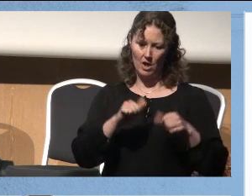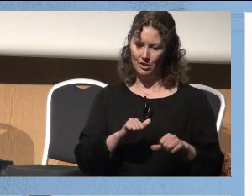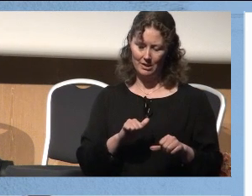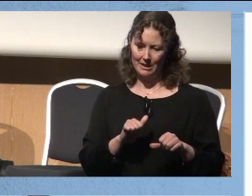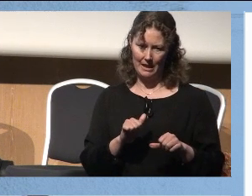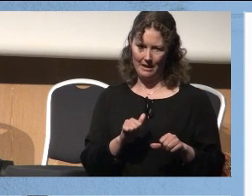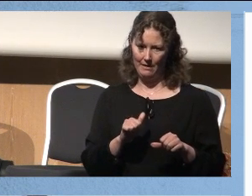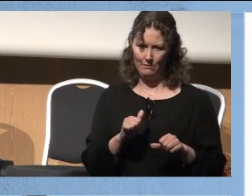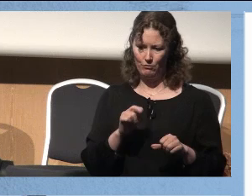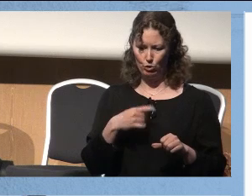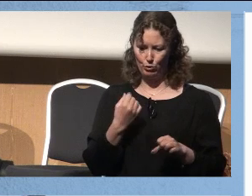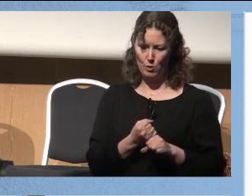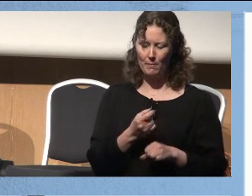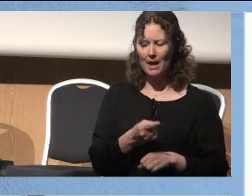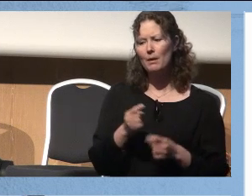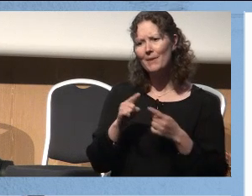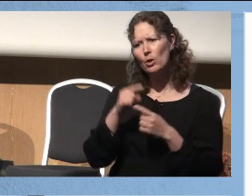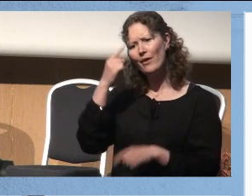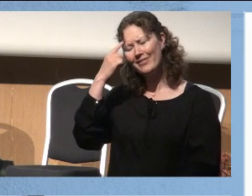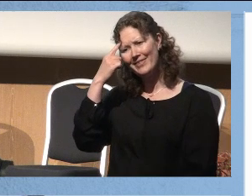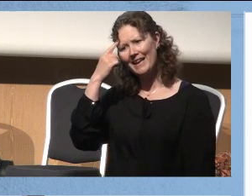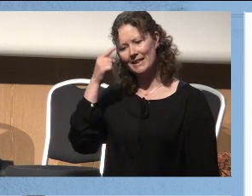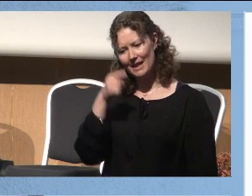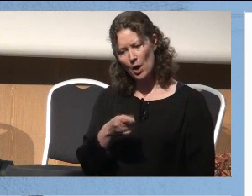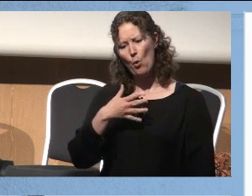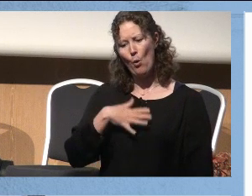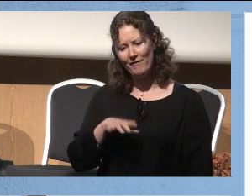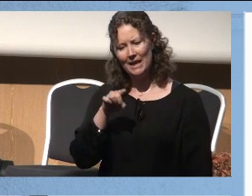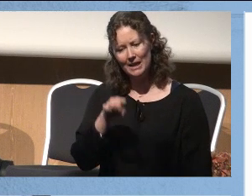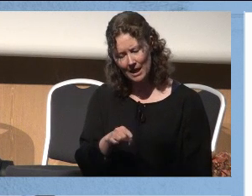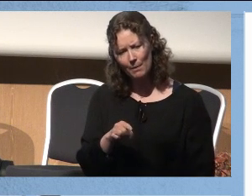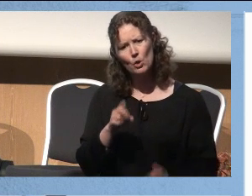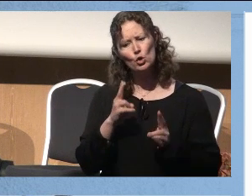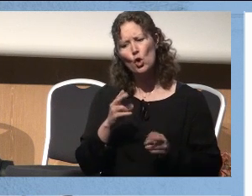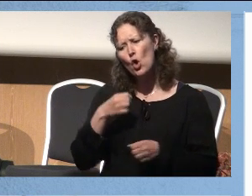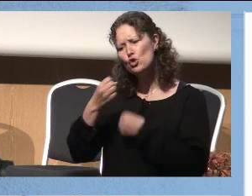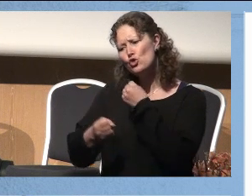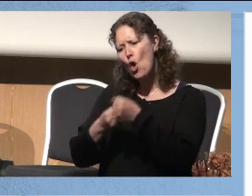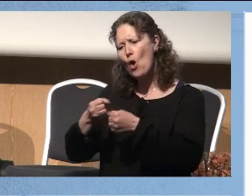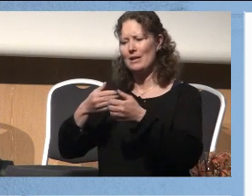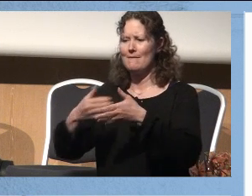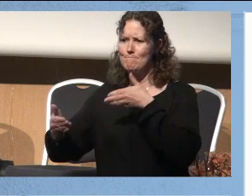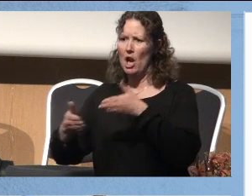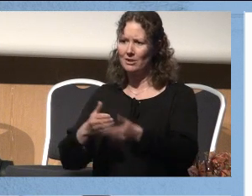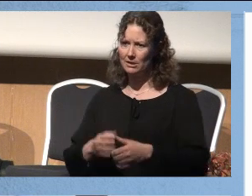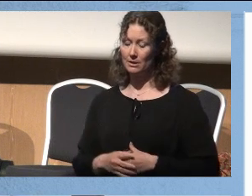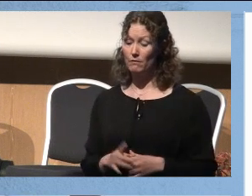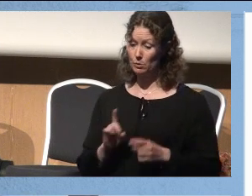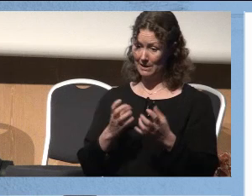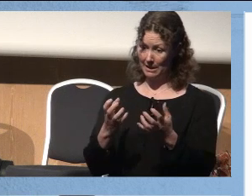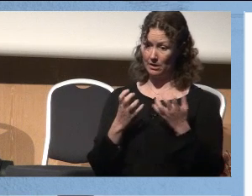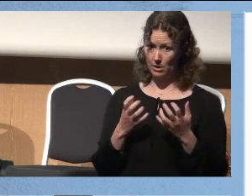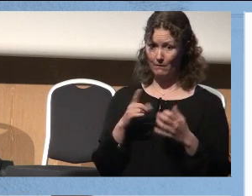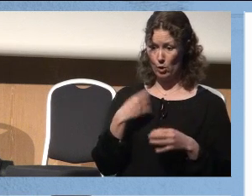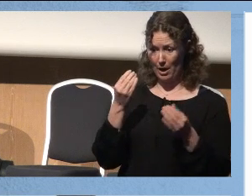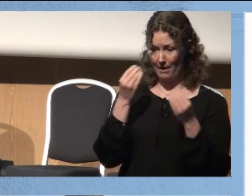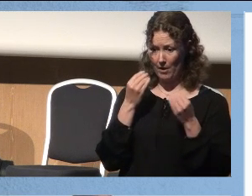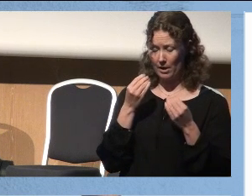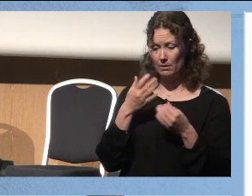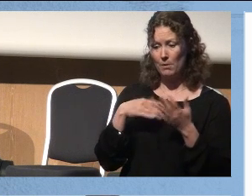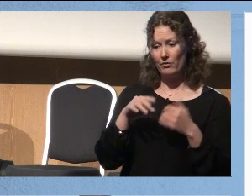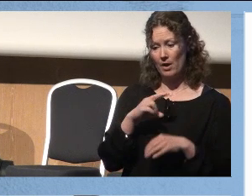oss som jobber der. Men det er det å tenke det, det er å ville det, men det er å gjøre det i praksis. Det interessante av erfaringen vår blant annet med det